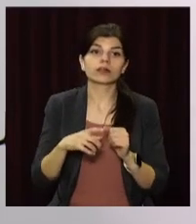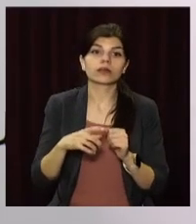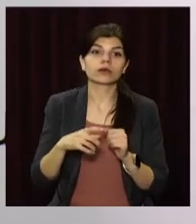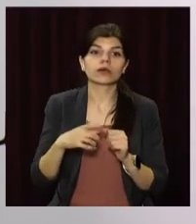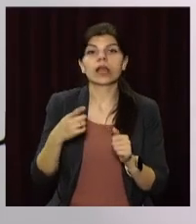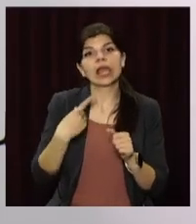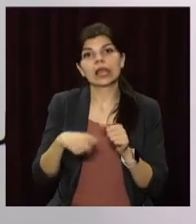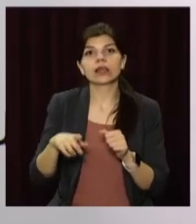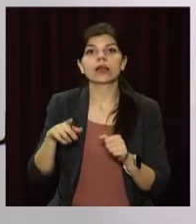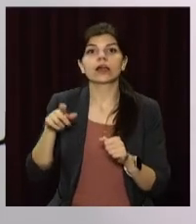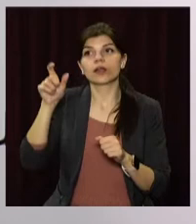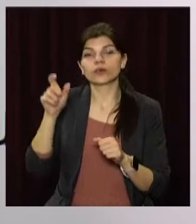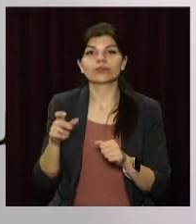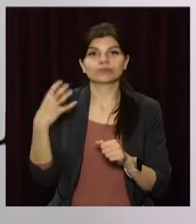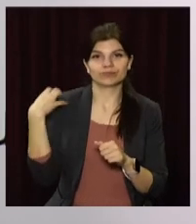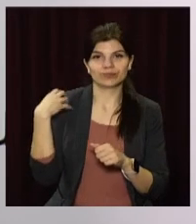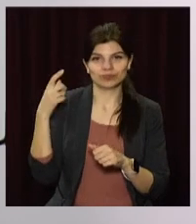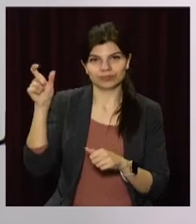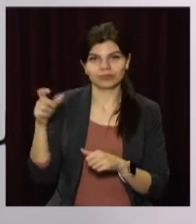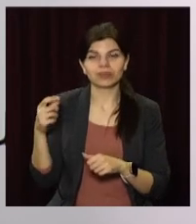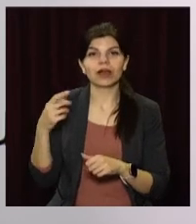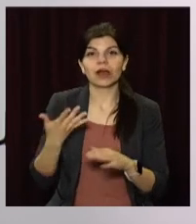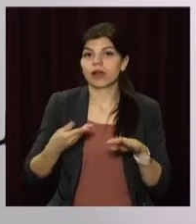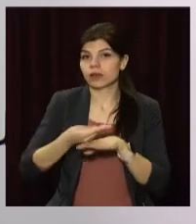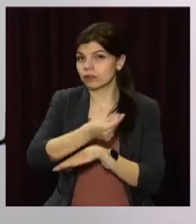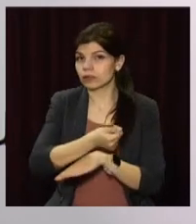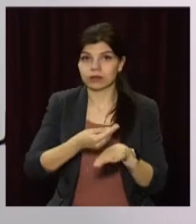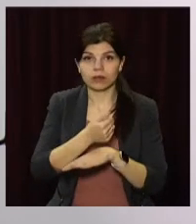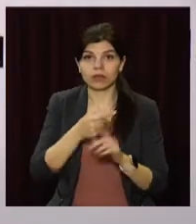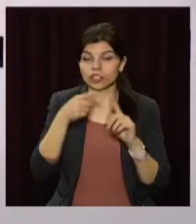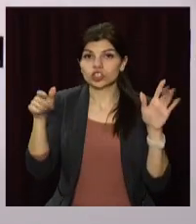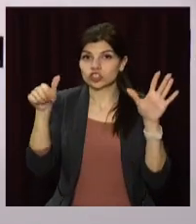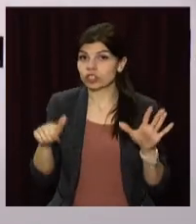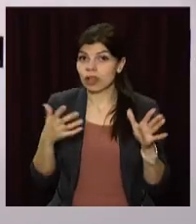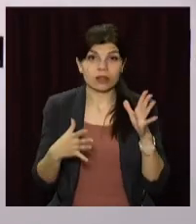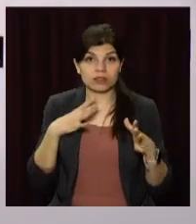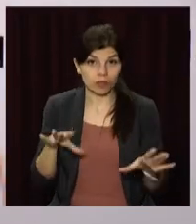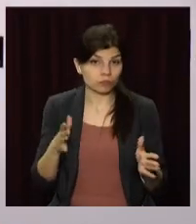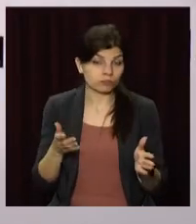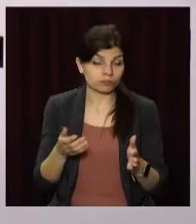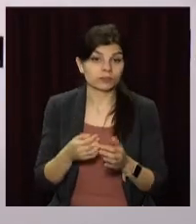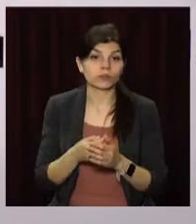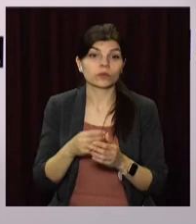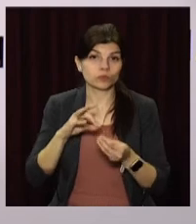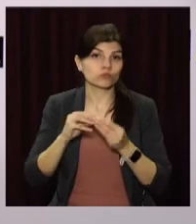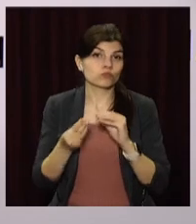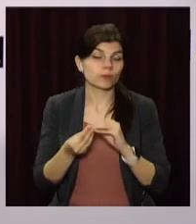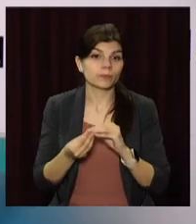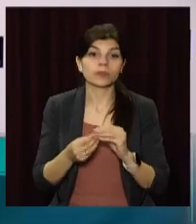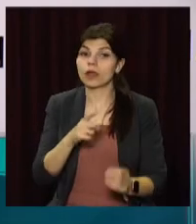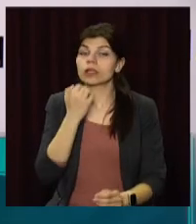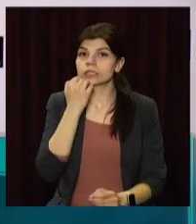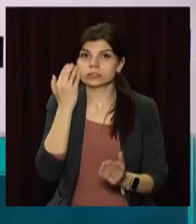сплачував, має сплачувати єдиний соціальний внесок у відповідному кварталі. Слава Богу, нам дали можливість працювати.